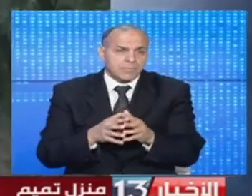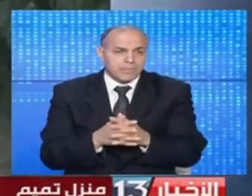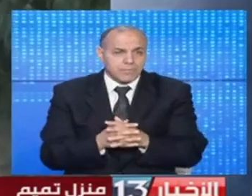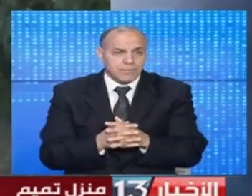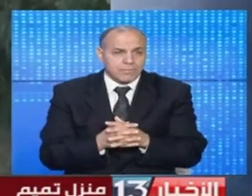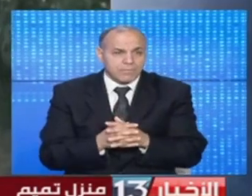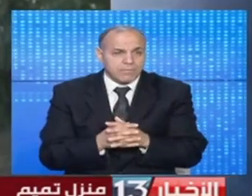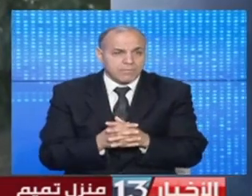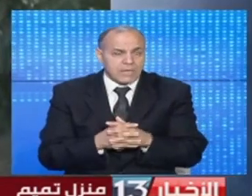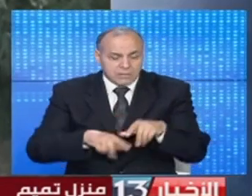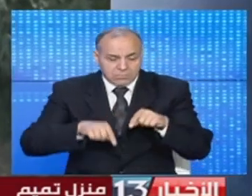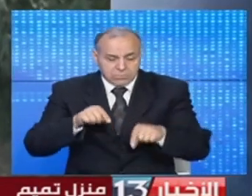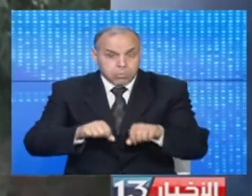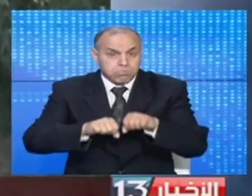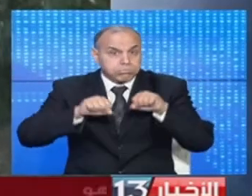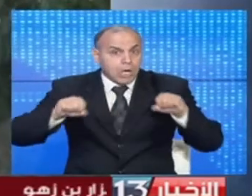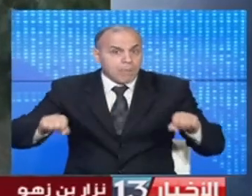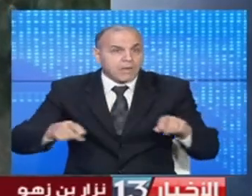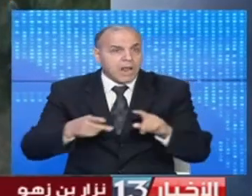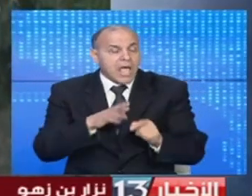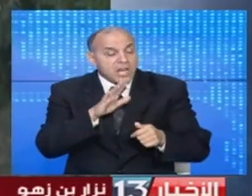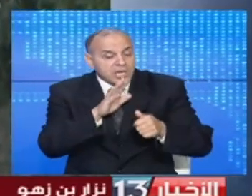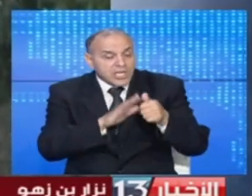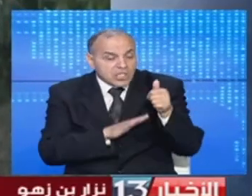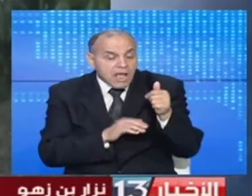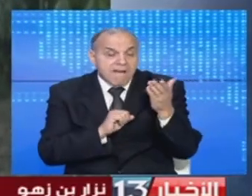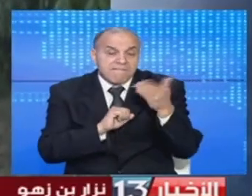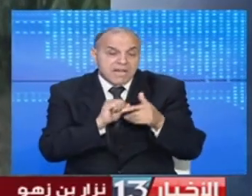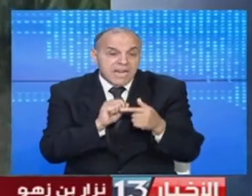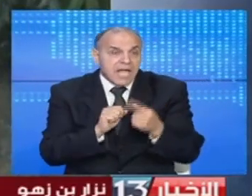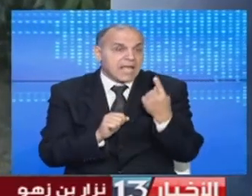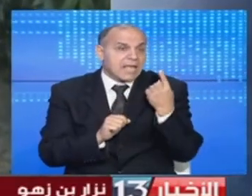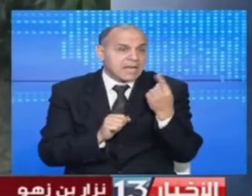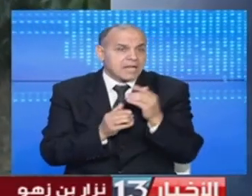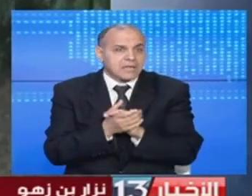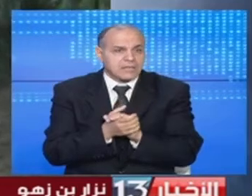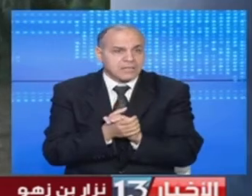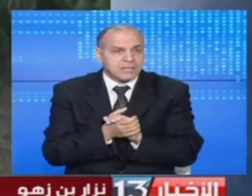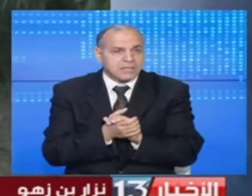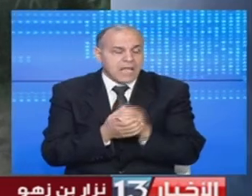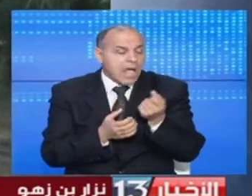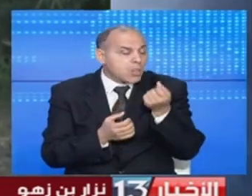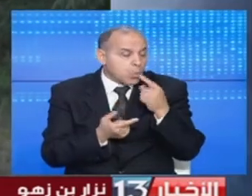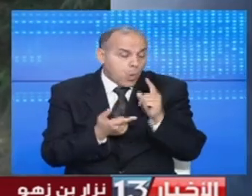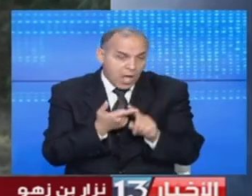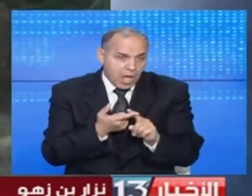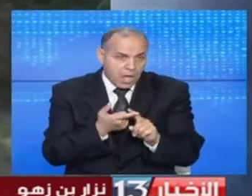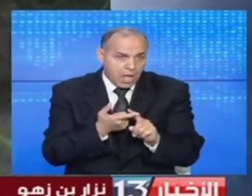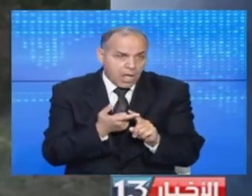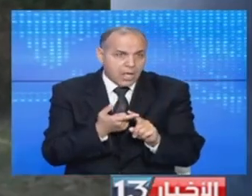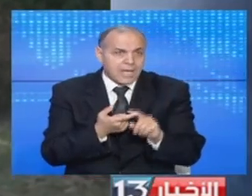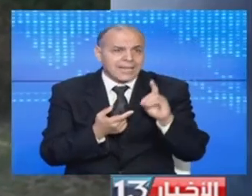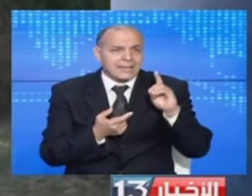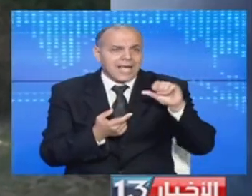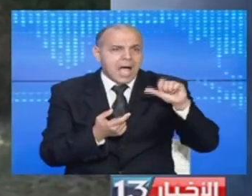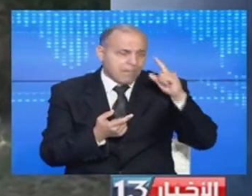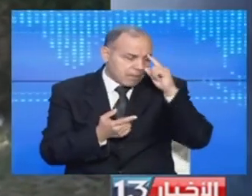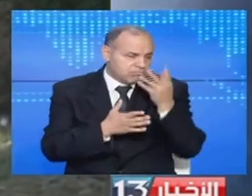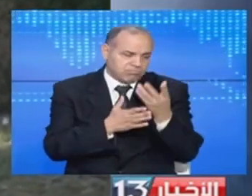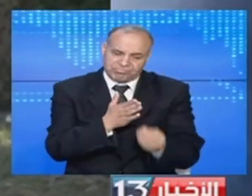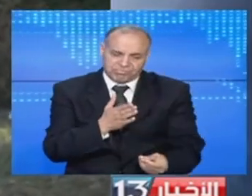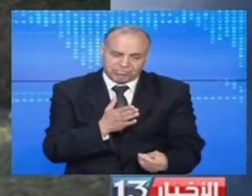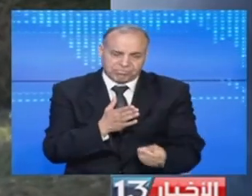الزراعات الكبرى بصفة عامة ما تنجح وينجح الفلاح إلا بالأسمدة وخاصة المددية اللي هي مفقودة